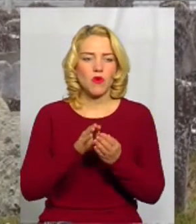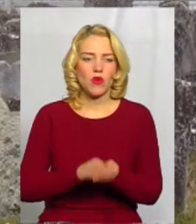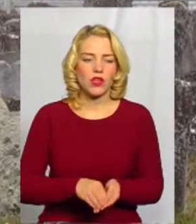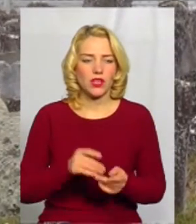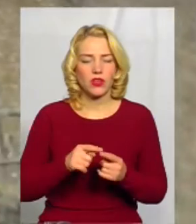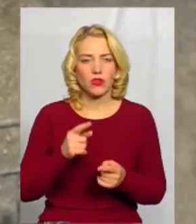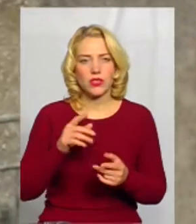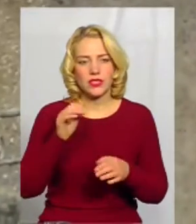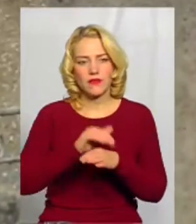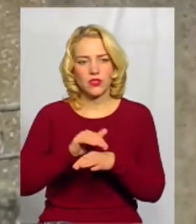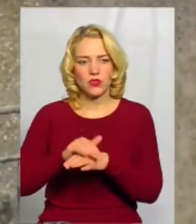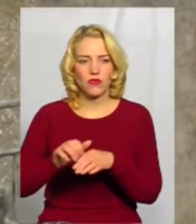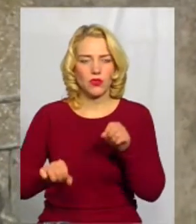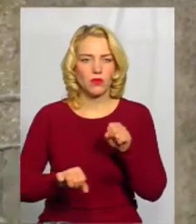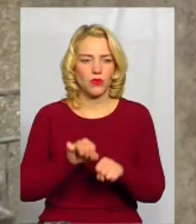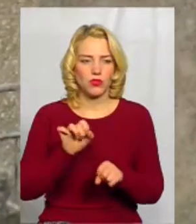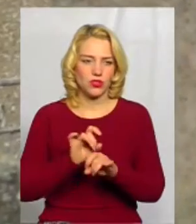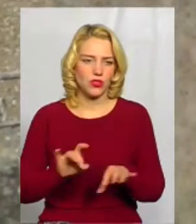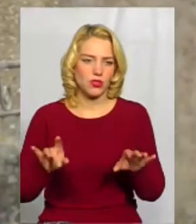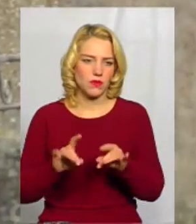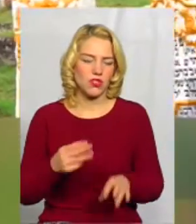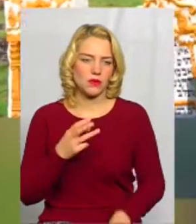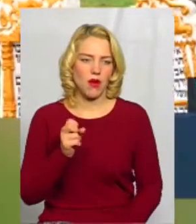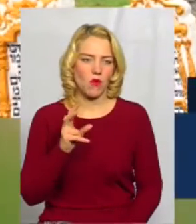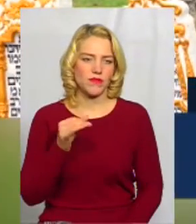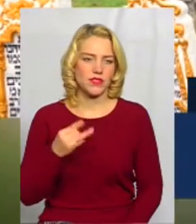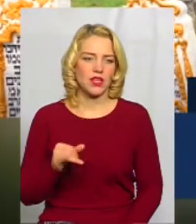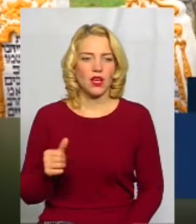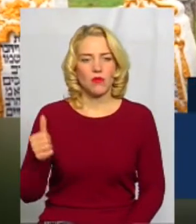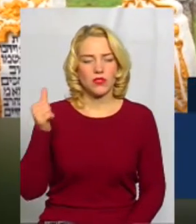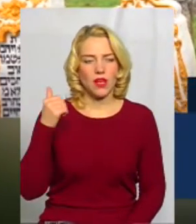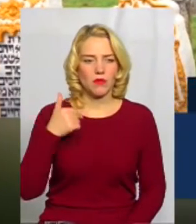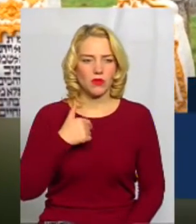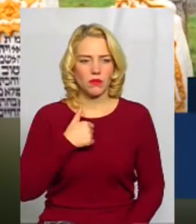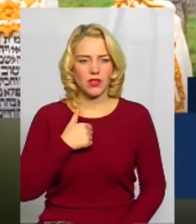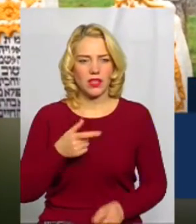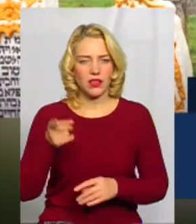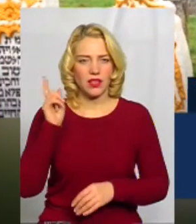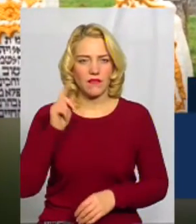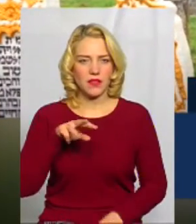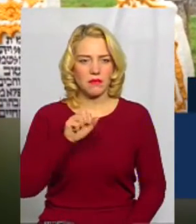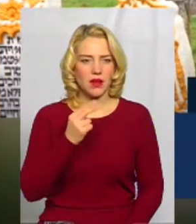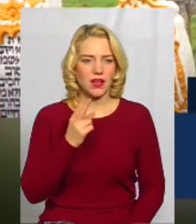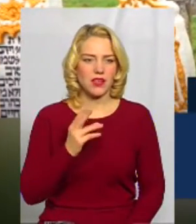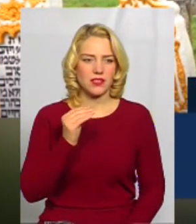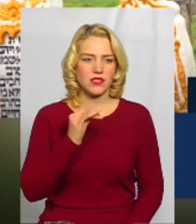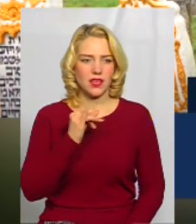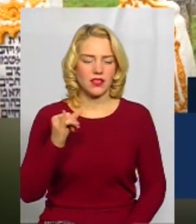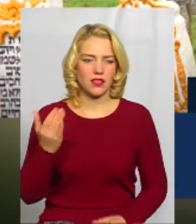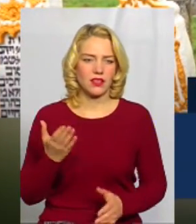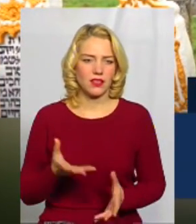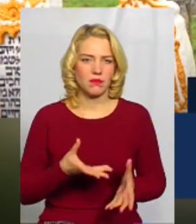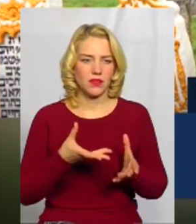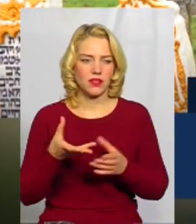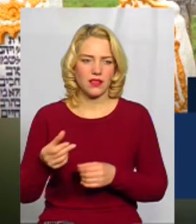спеціалістами зафіксовано порушення, розповідає Сергій Шпаковський. Позаду мене давні мацеї, які, бачите, піддалися таким